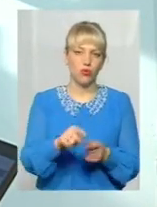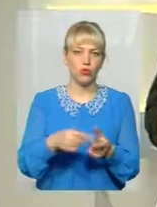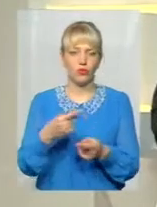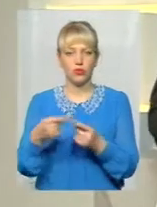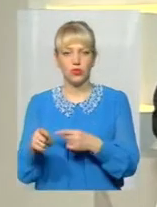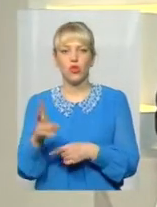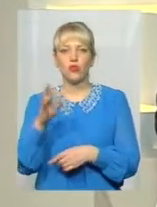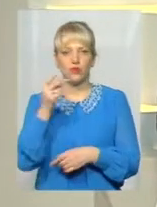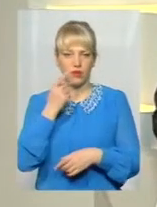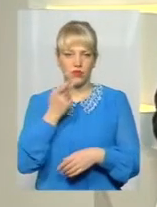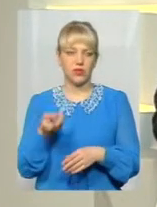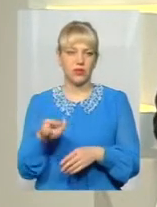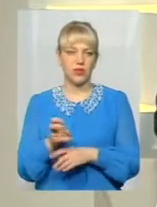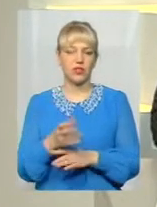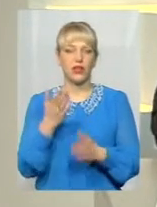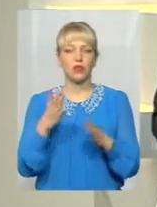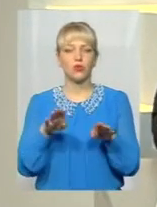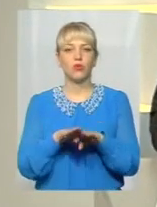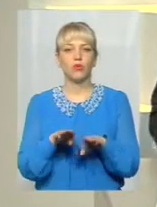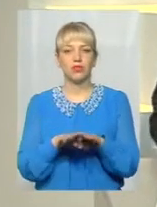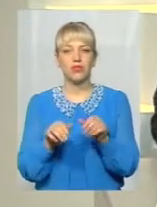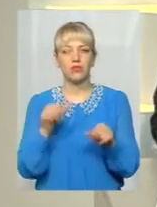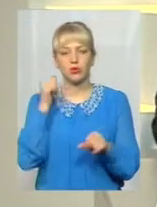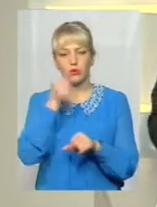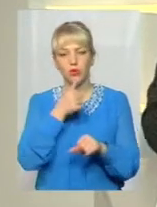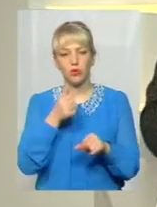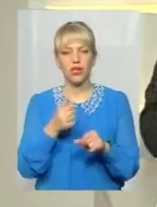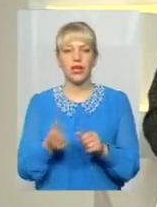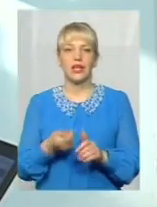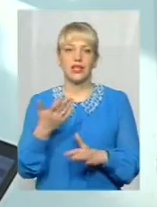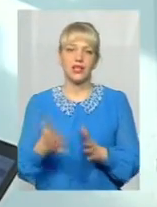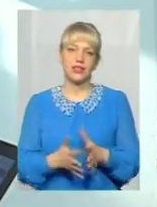Але якщо порівнювати з минулим роком, кількість все ж таки збільшується чи зменшується?